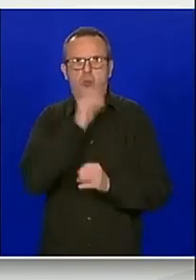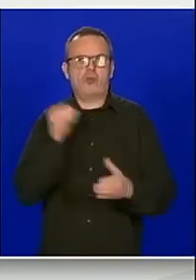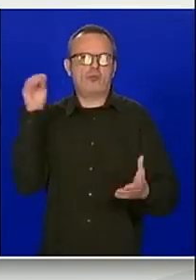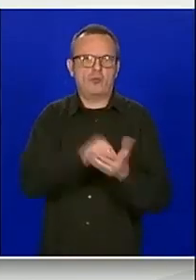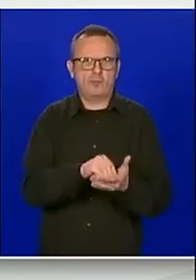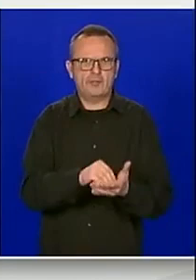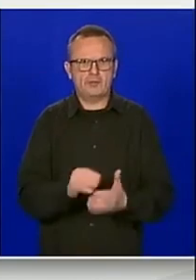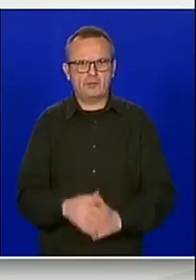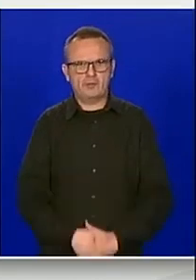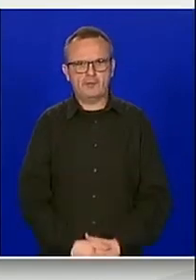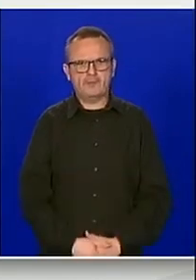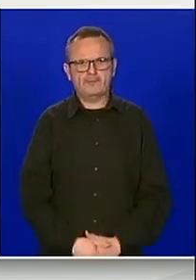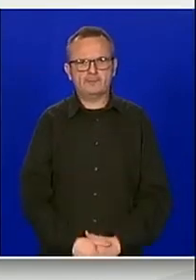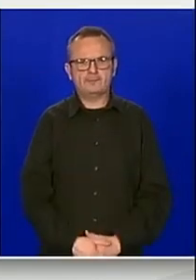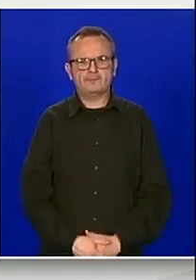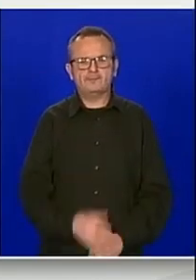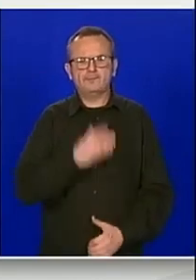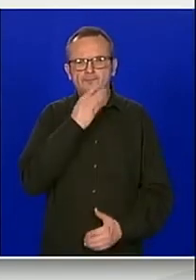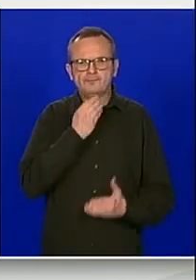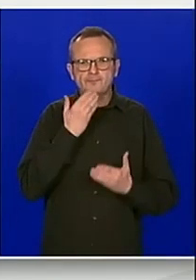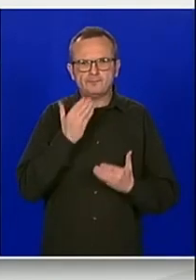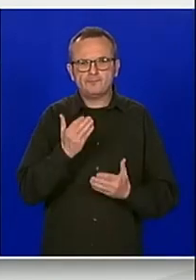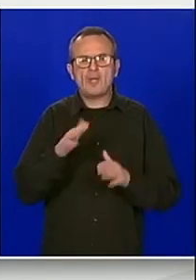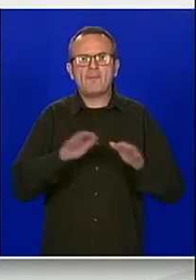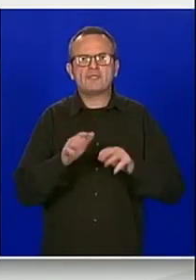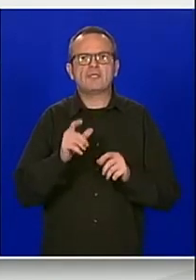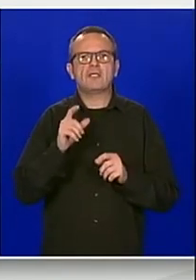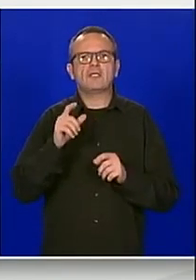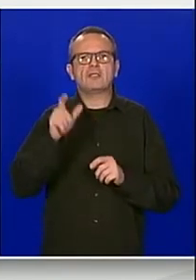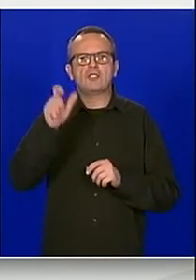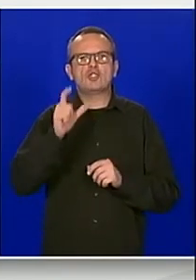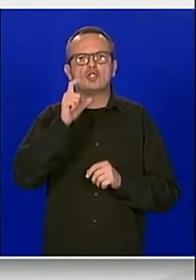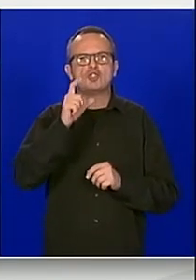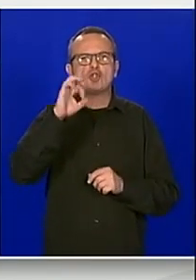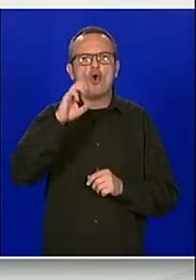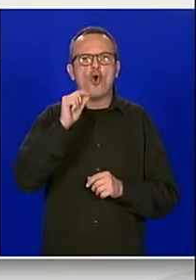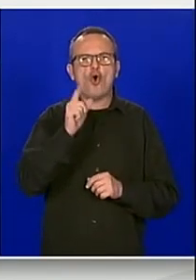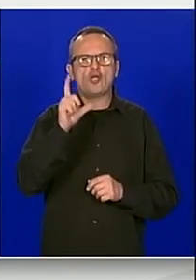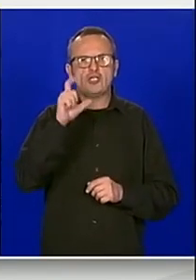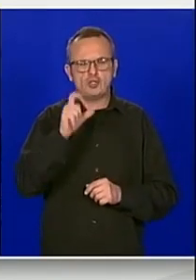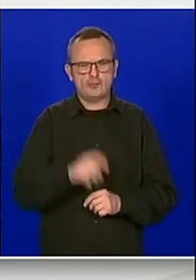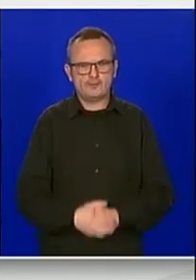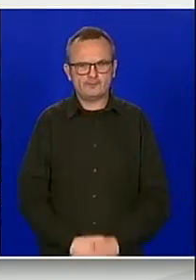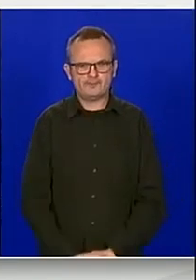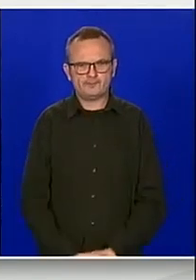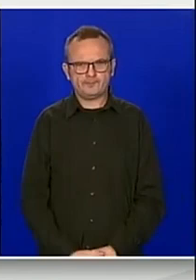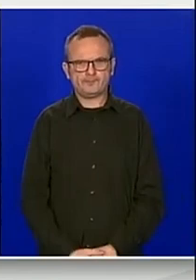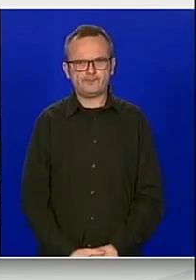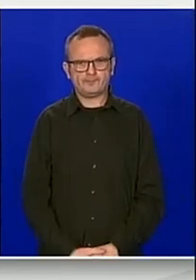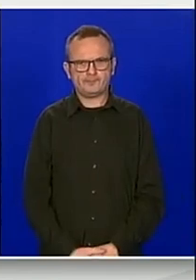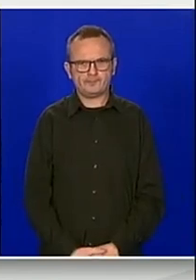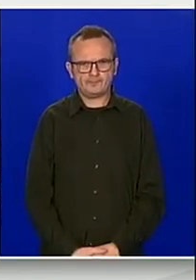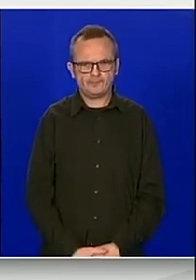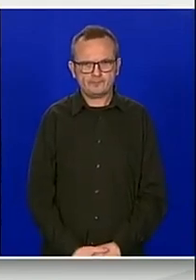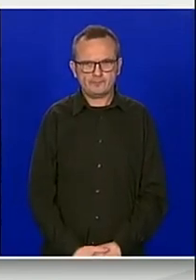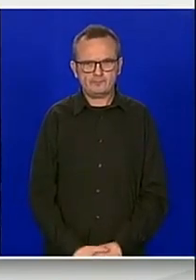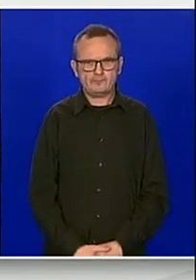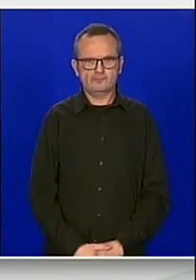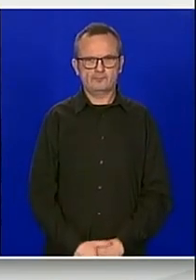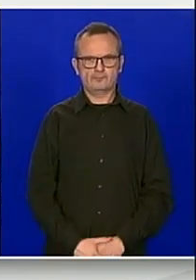Hvala vam lijepa, ministar Čorić. Tko je za? Konstatiram da smo prihvatili.